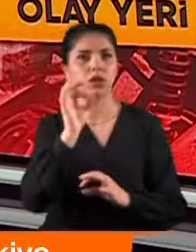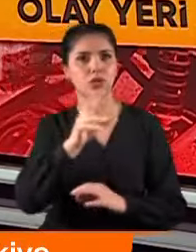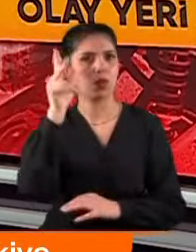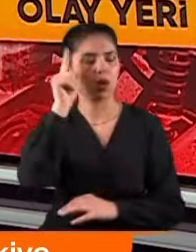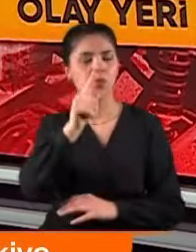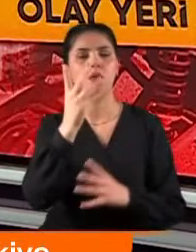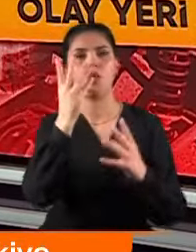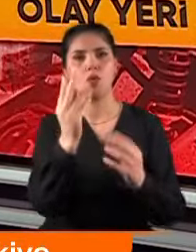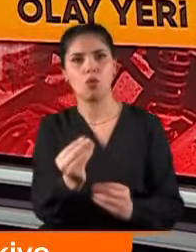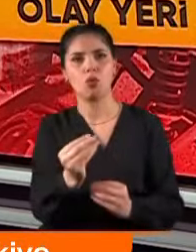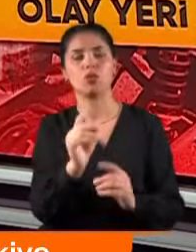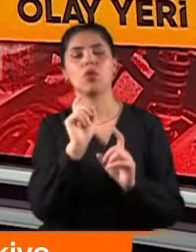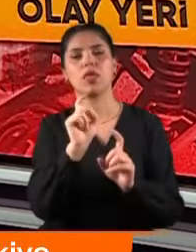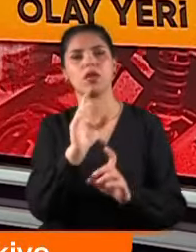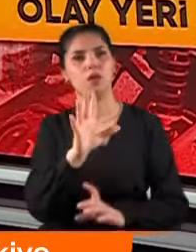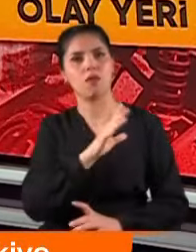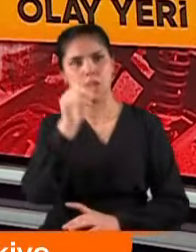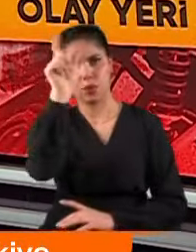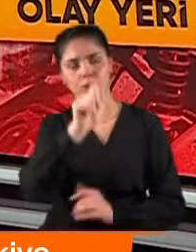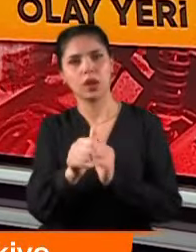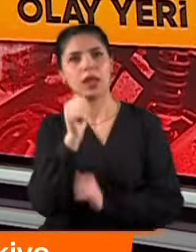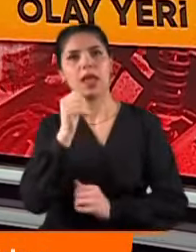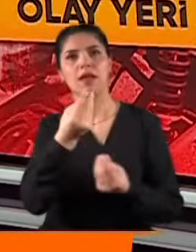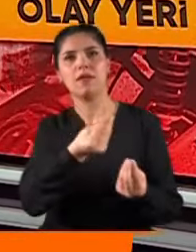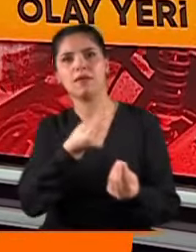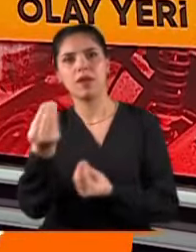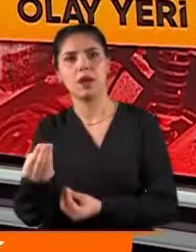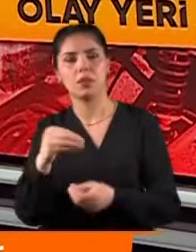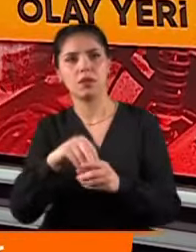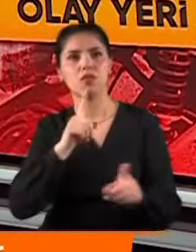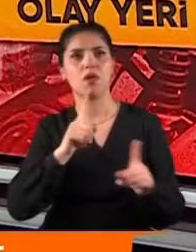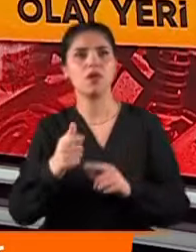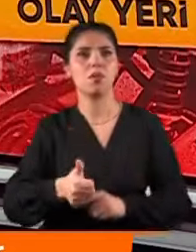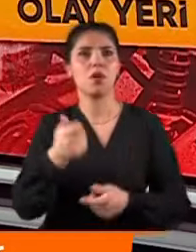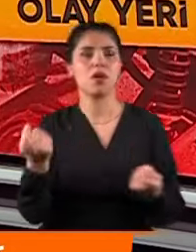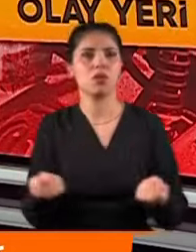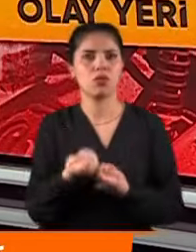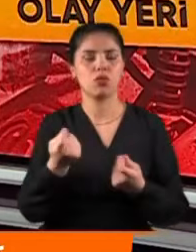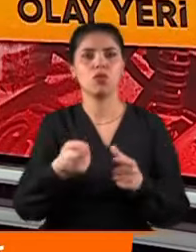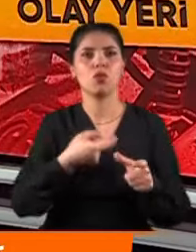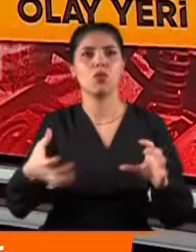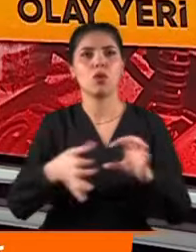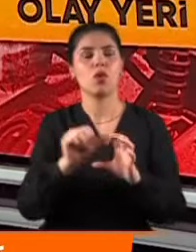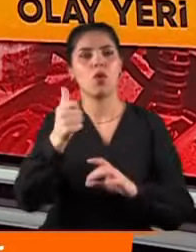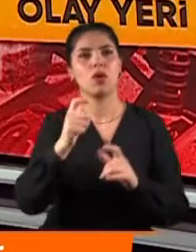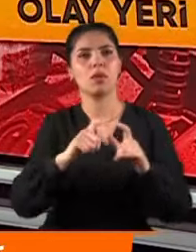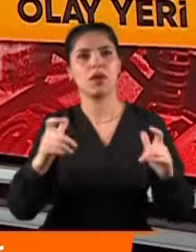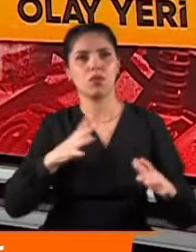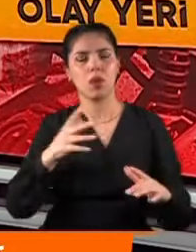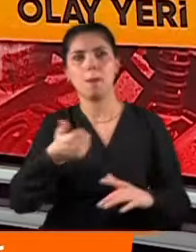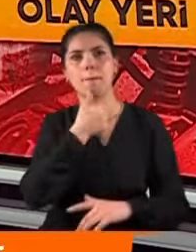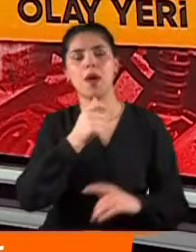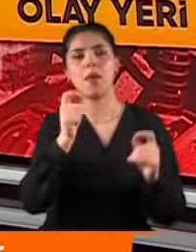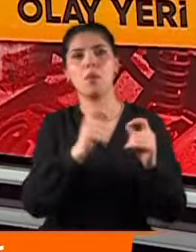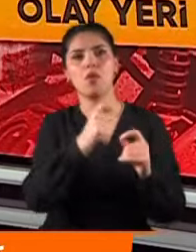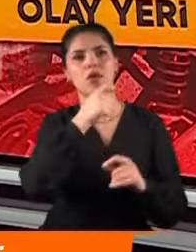Amerika'da oldukları söyleniyor. Türkiye'yi iadeleri için Adalet Bakanlığı devrede. Ve soruşturma ilgili de önemli gelişmeler var. Baba Bülent Cihan